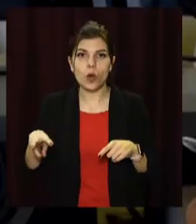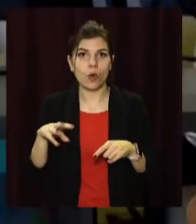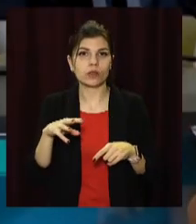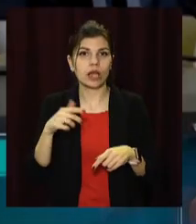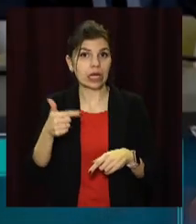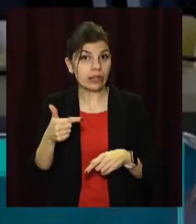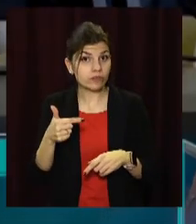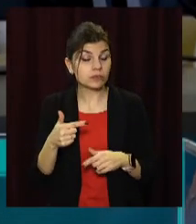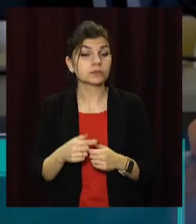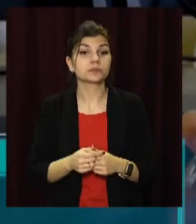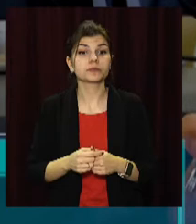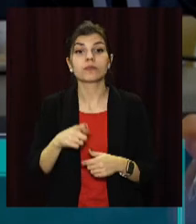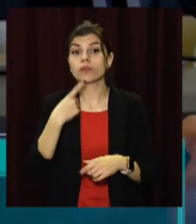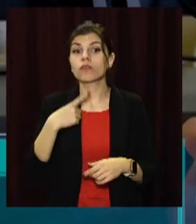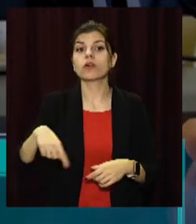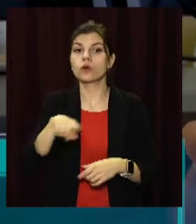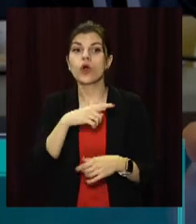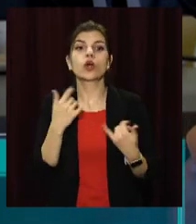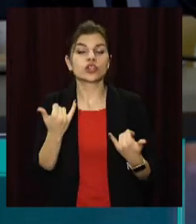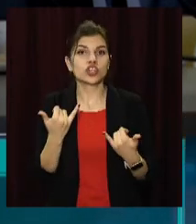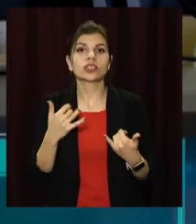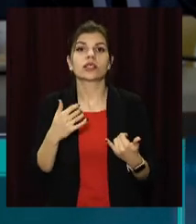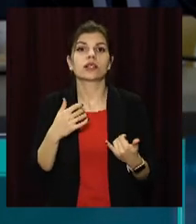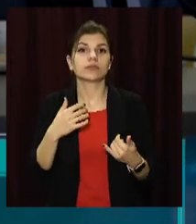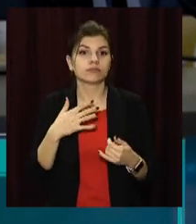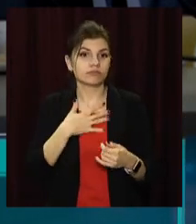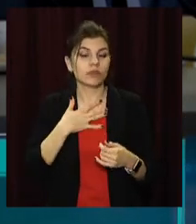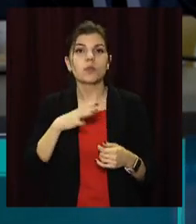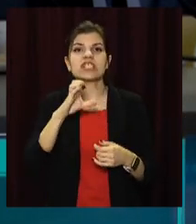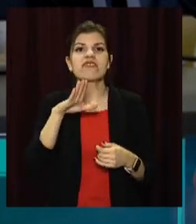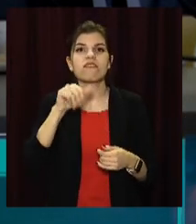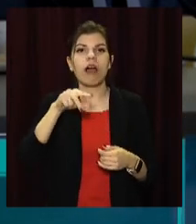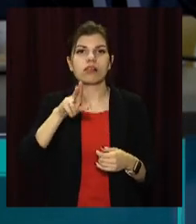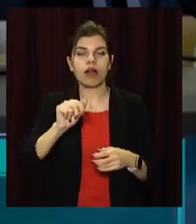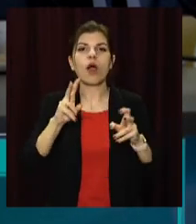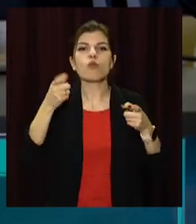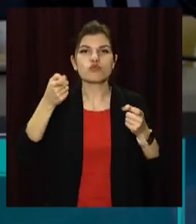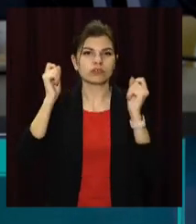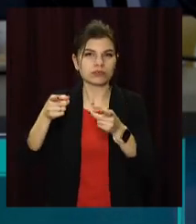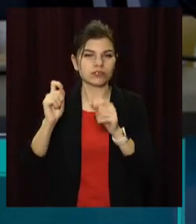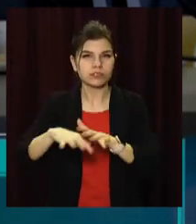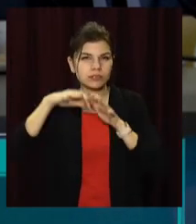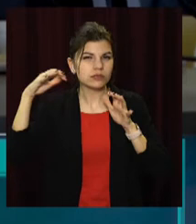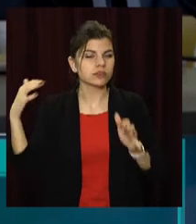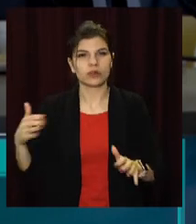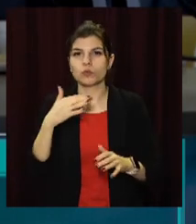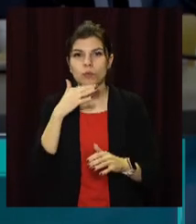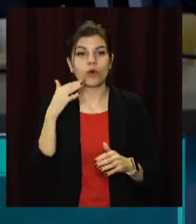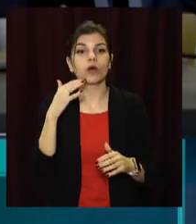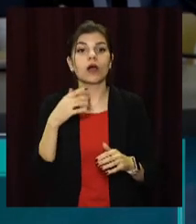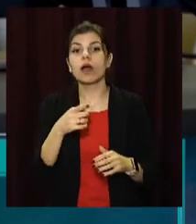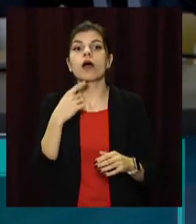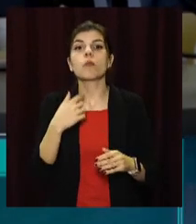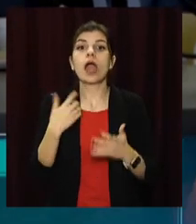Сознательність нашого населення збирається найкращого. Тобто свалки мають циклічний характер. Тобто це не те, що якщо ми